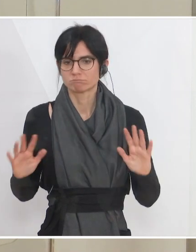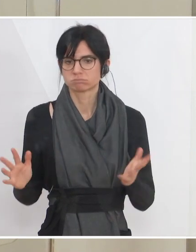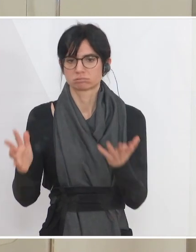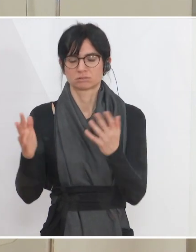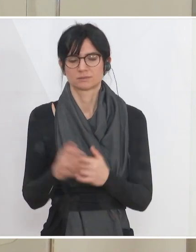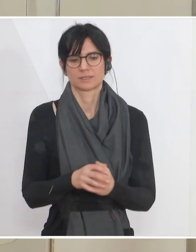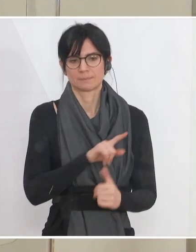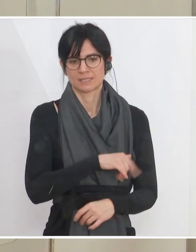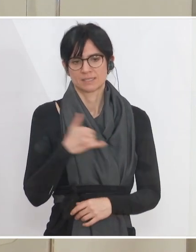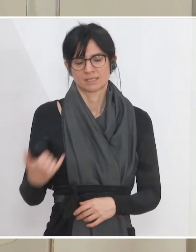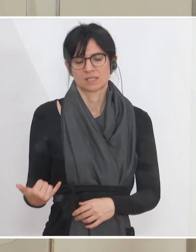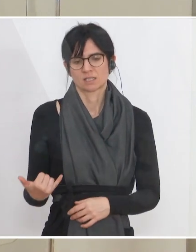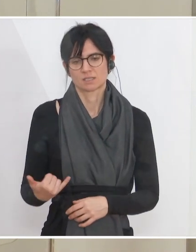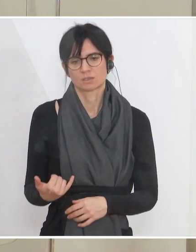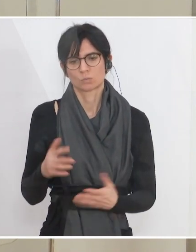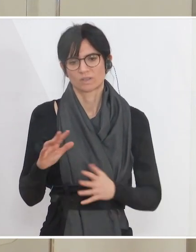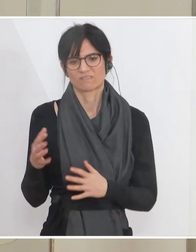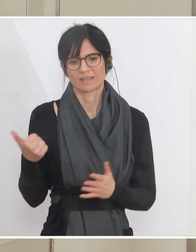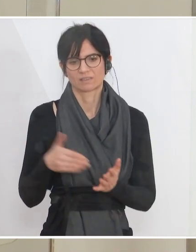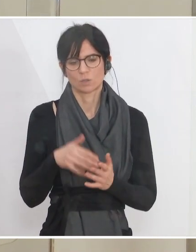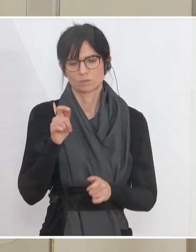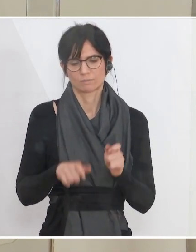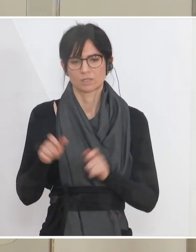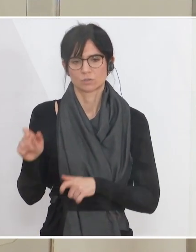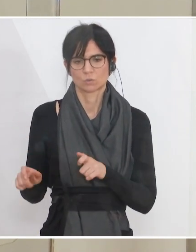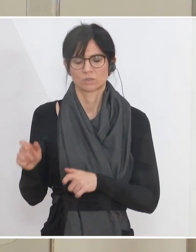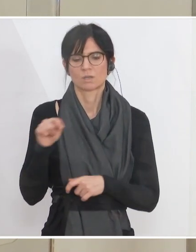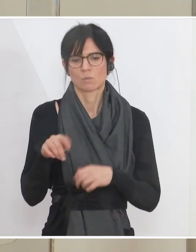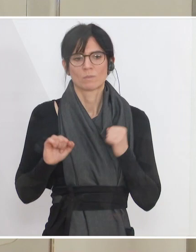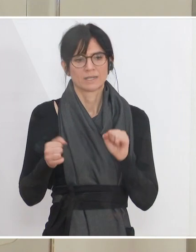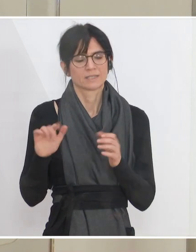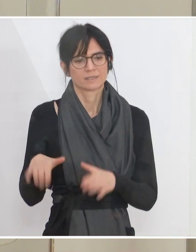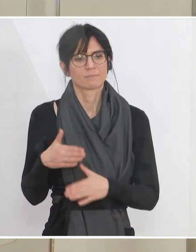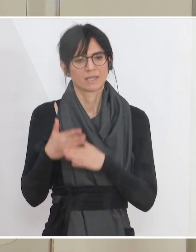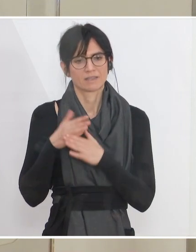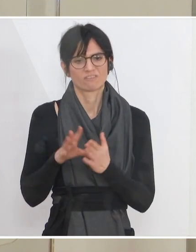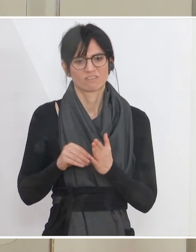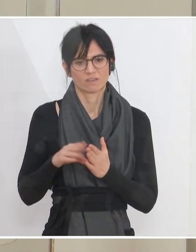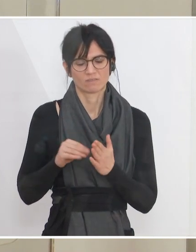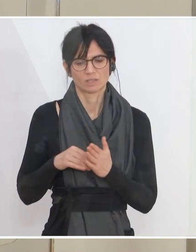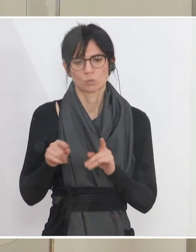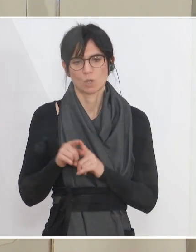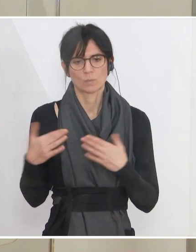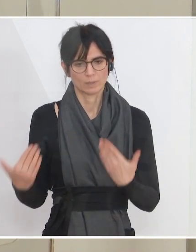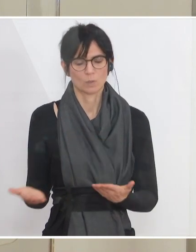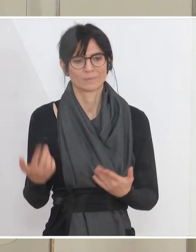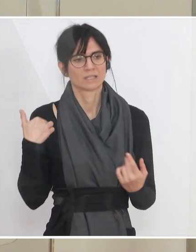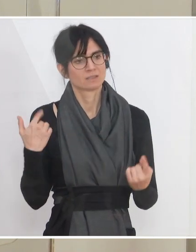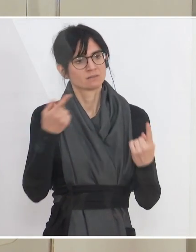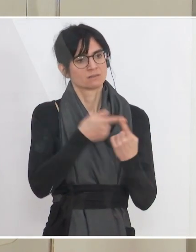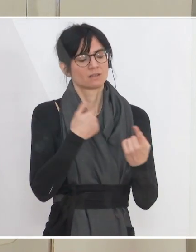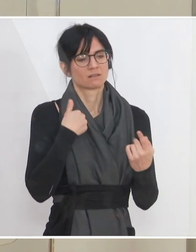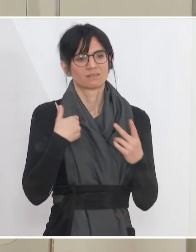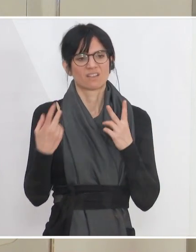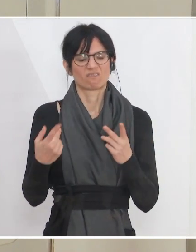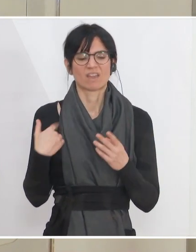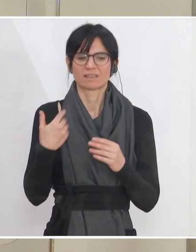Bisher haben derzeit ungefähr 1.000 Personen diese Mobilitätsbeihilfen bekommen. Das Ziel ist, diesen